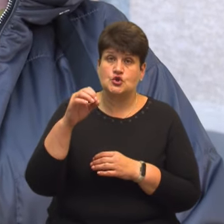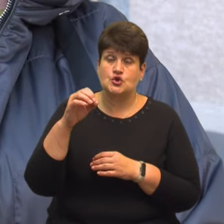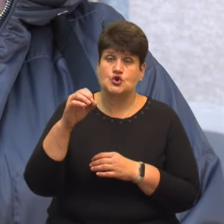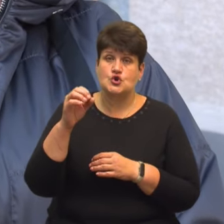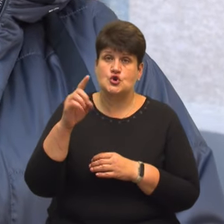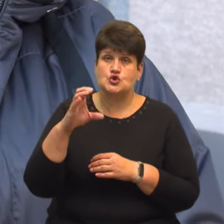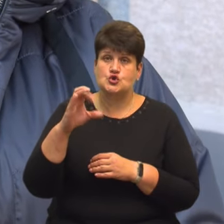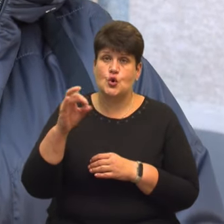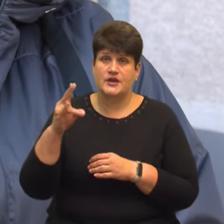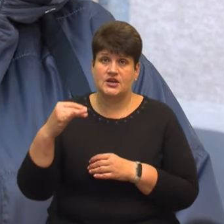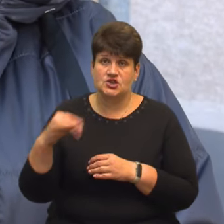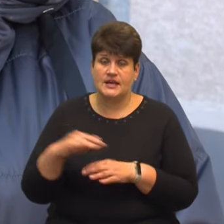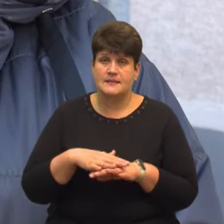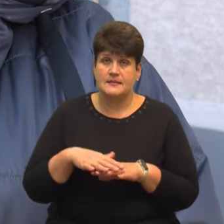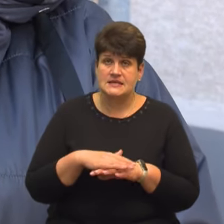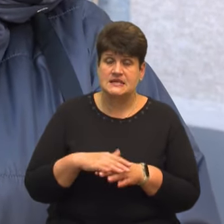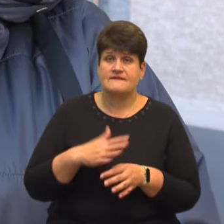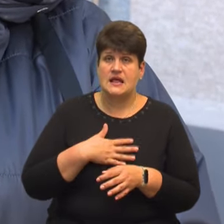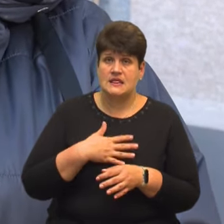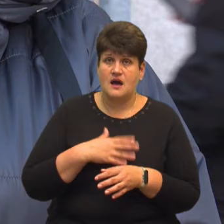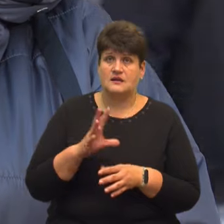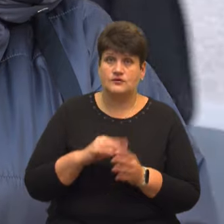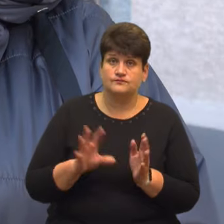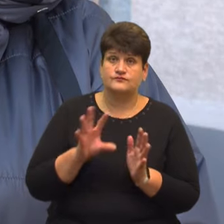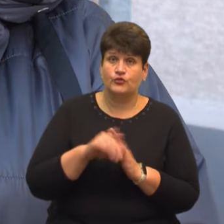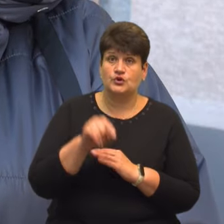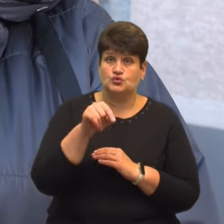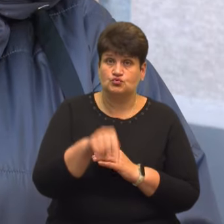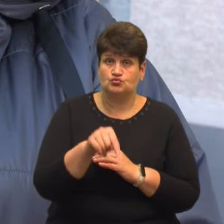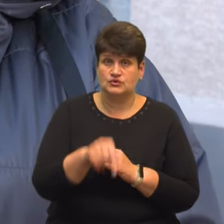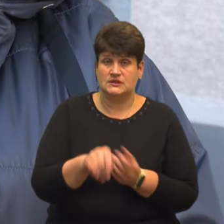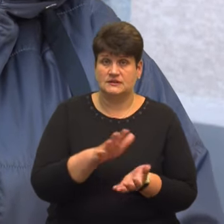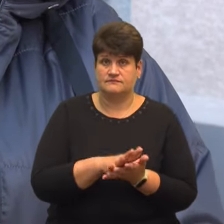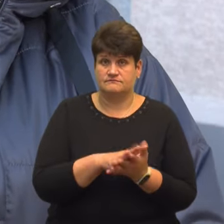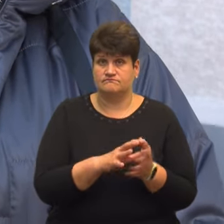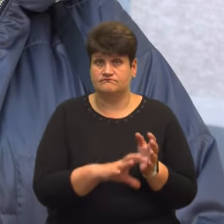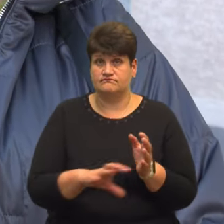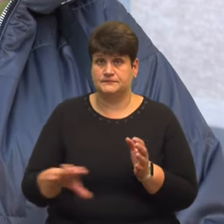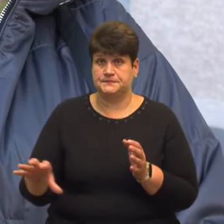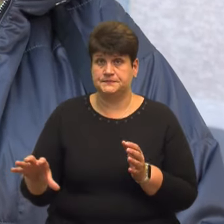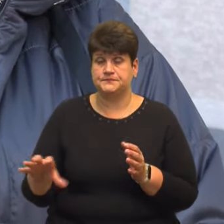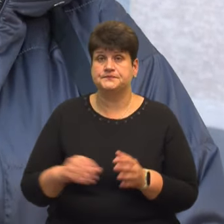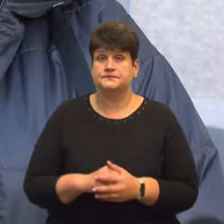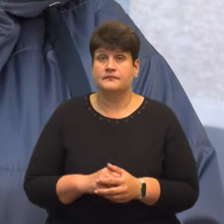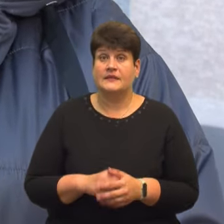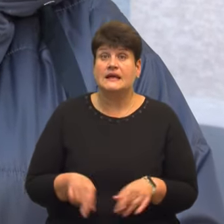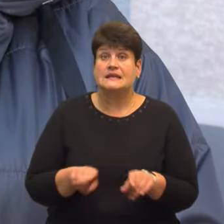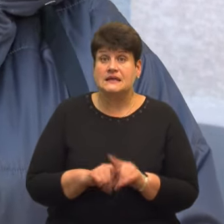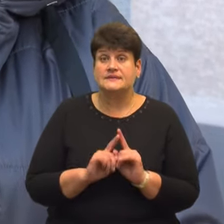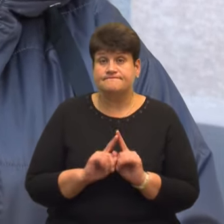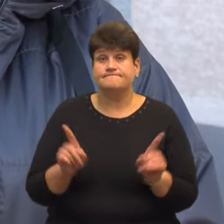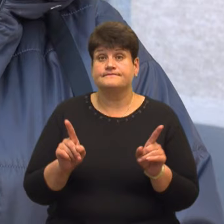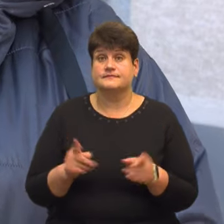Канаду, всі стоки проходять сюди через даний колектор. Така специфіка